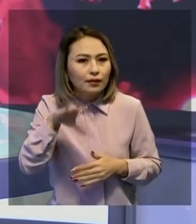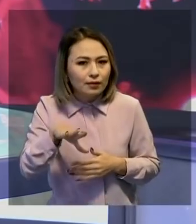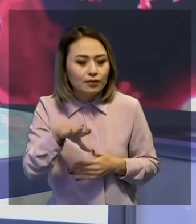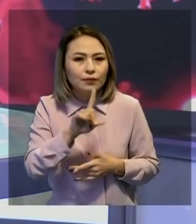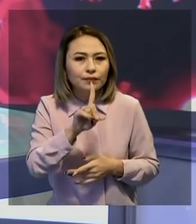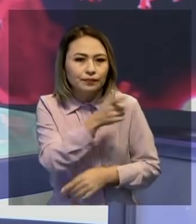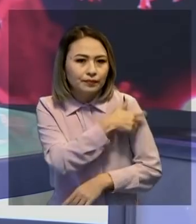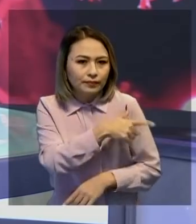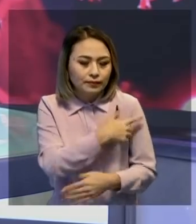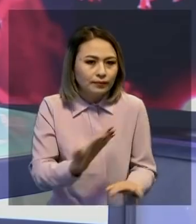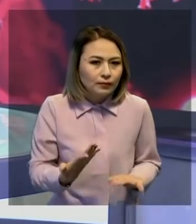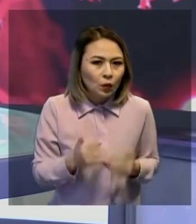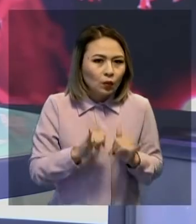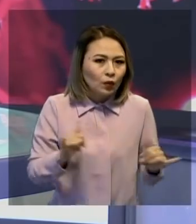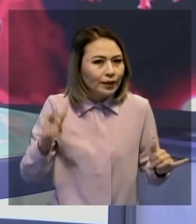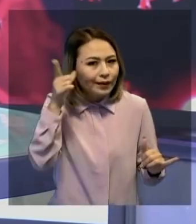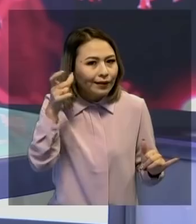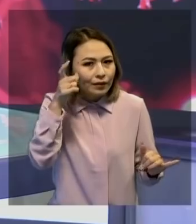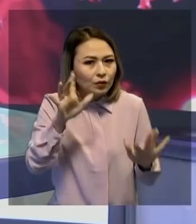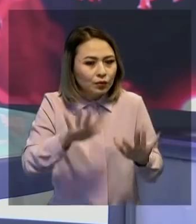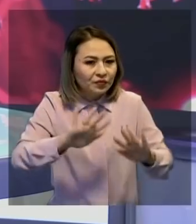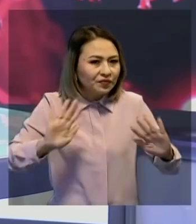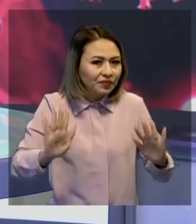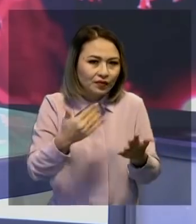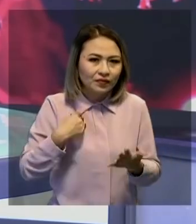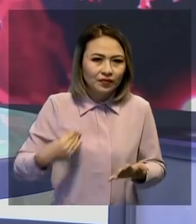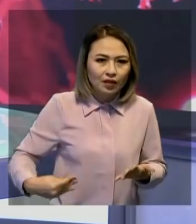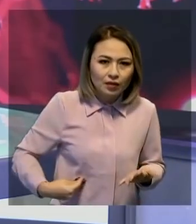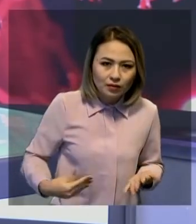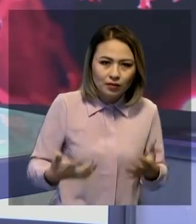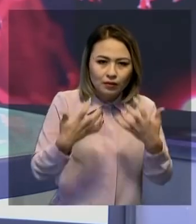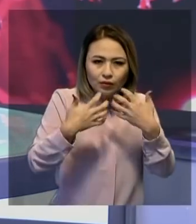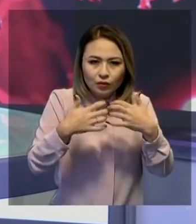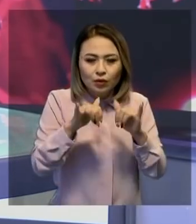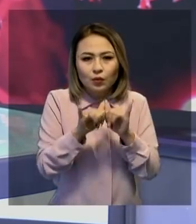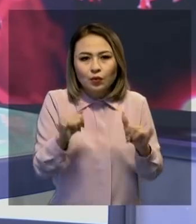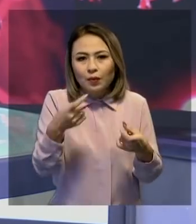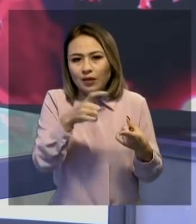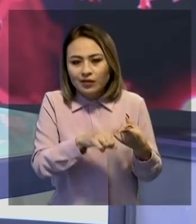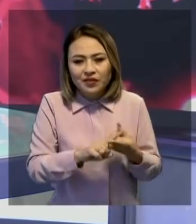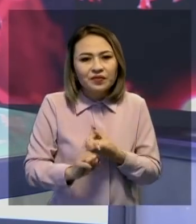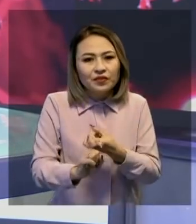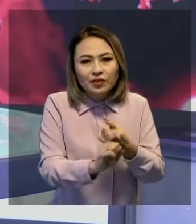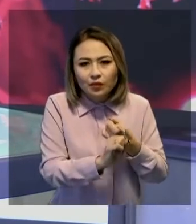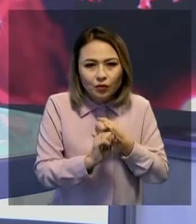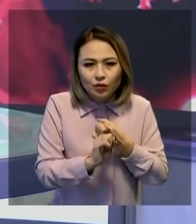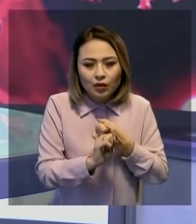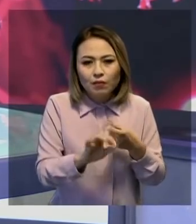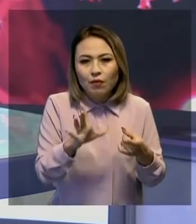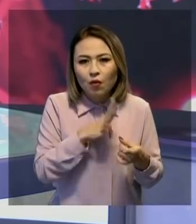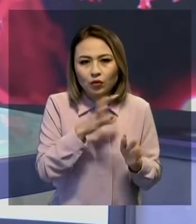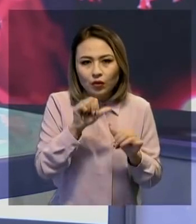үшін кезекке тұрғандар көбейді. Грекедағы шағдайда осы. Ал Франция науқастар санының көрт артуына байланысты. Вируш